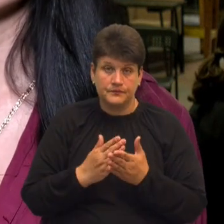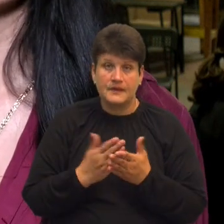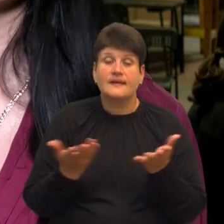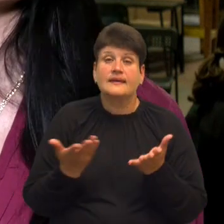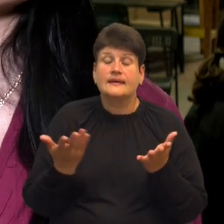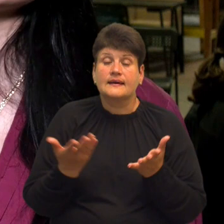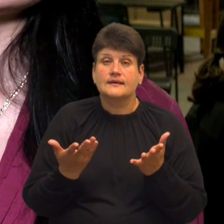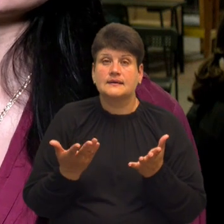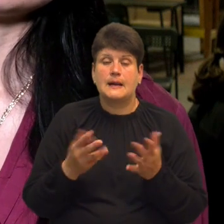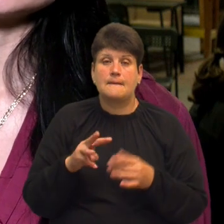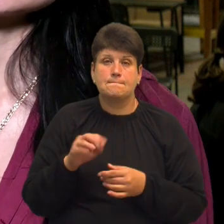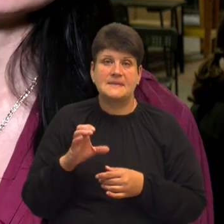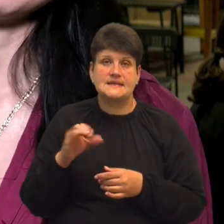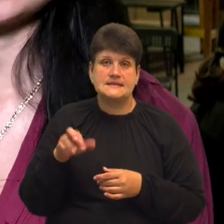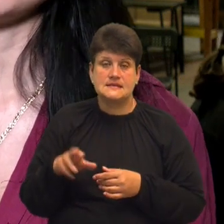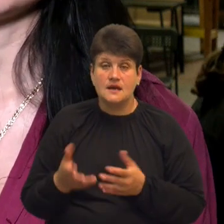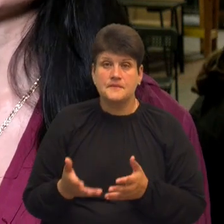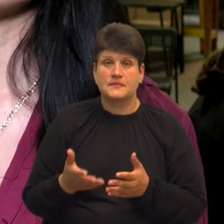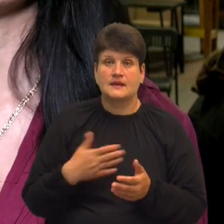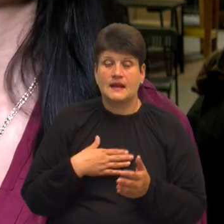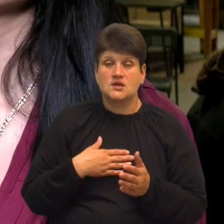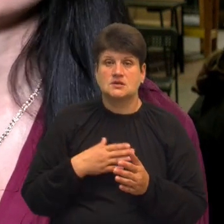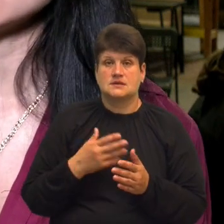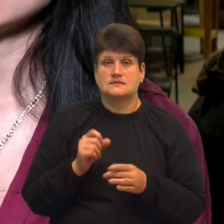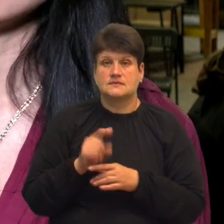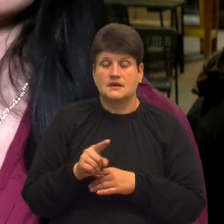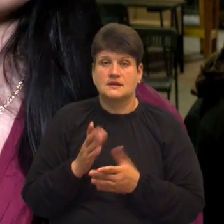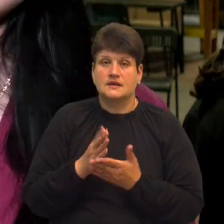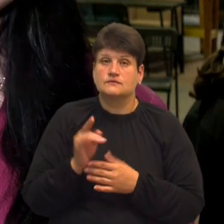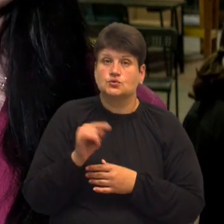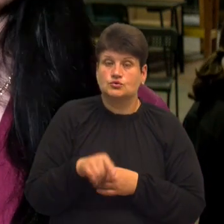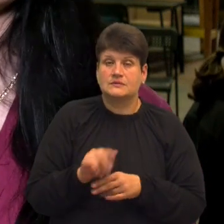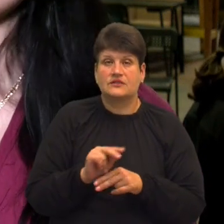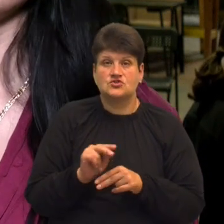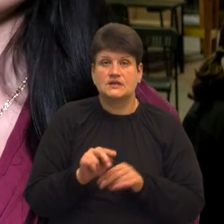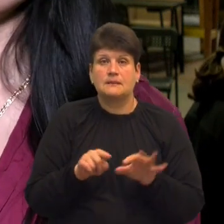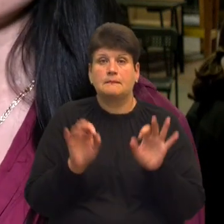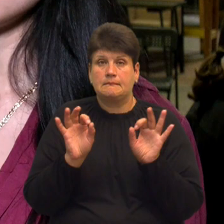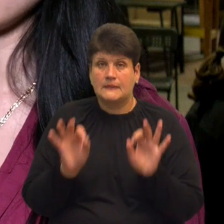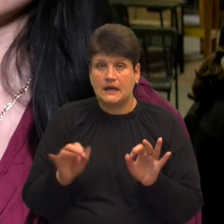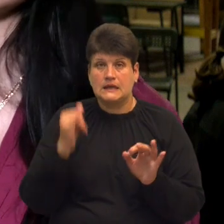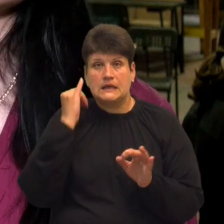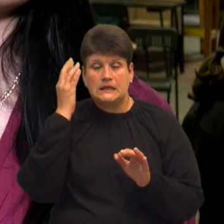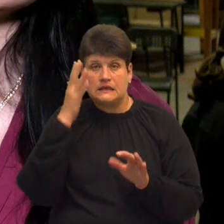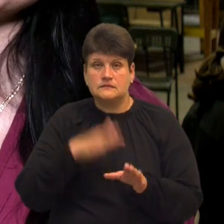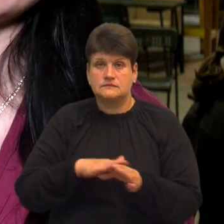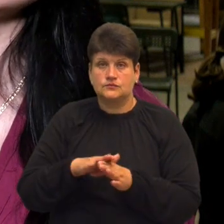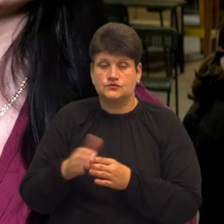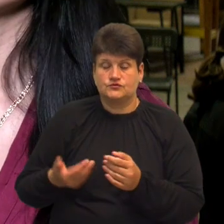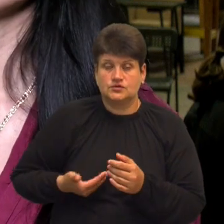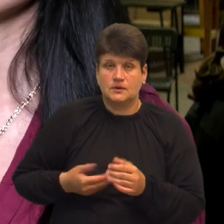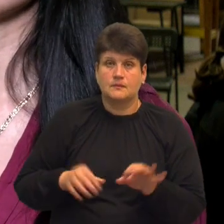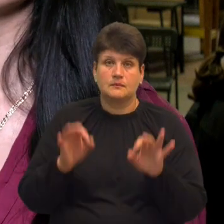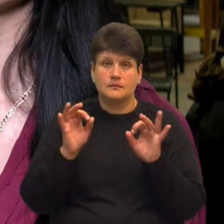Марсу, тобто наша місія полягає в тому, щоб їх навчити, навчити правильно ідеї втілювати в життя, навчити